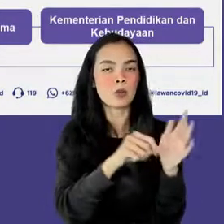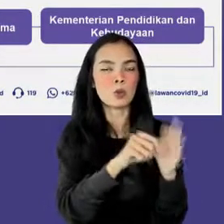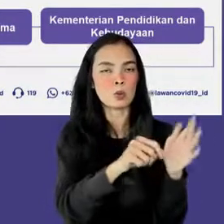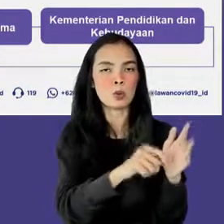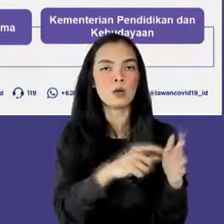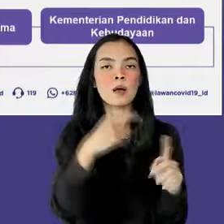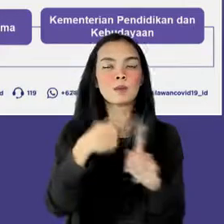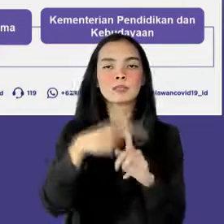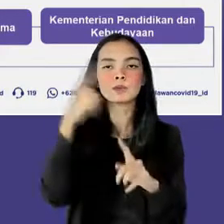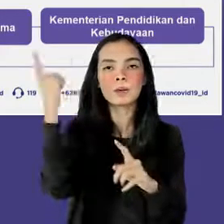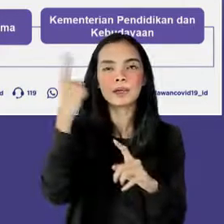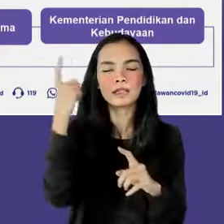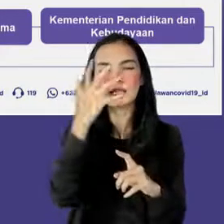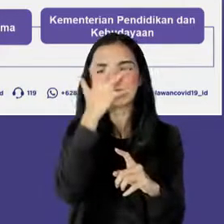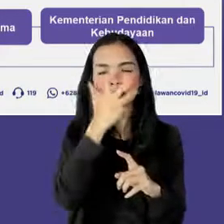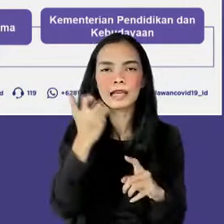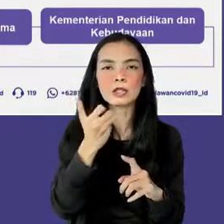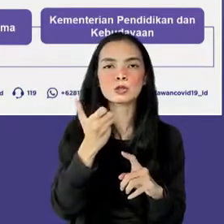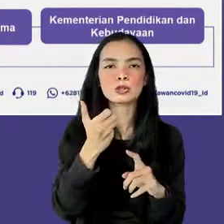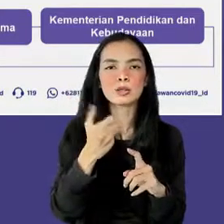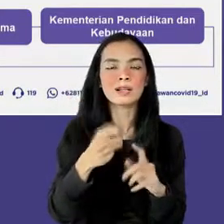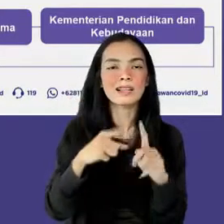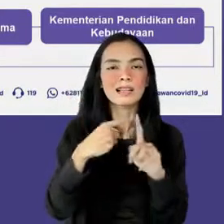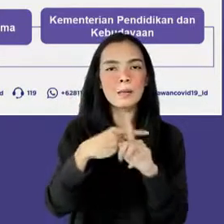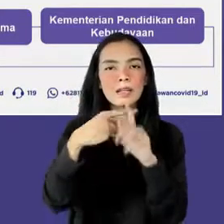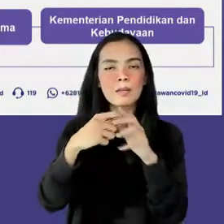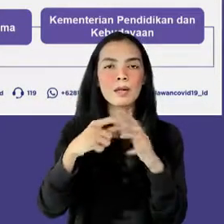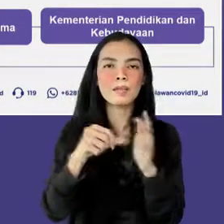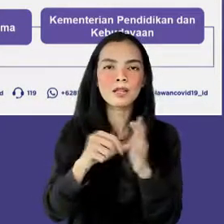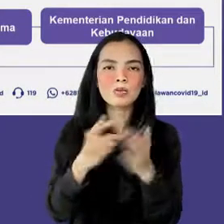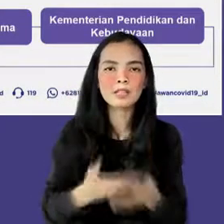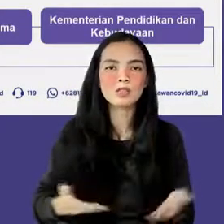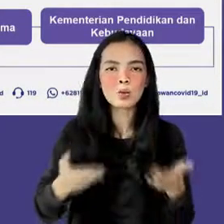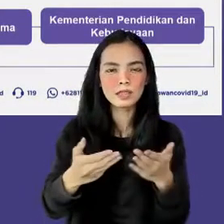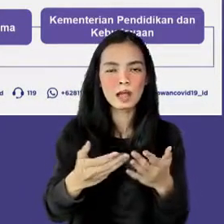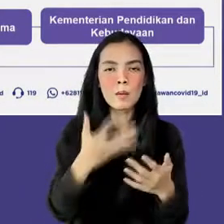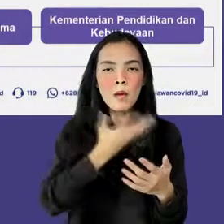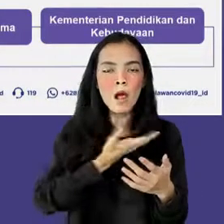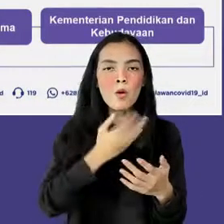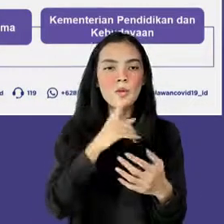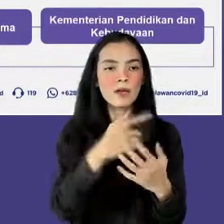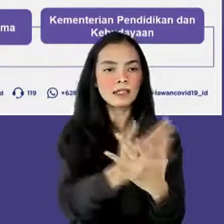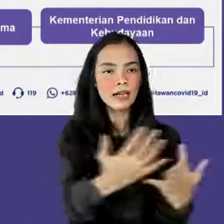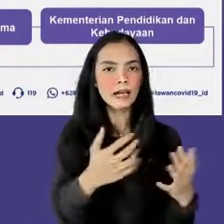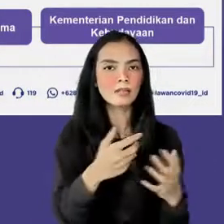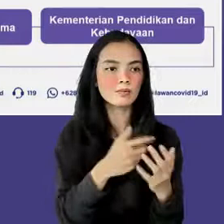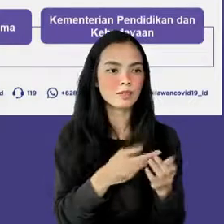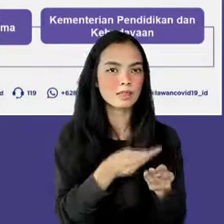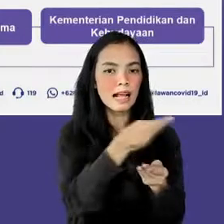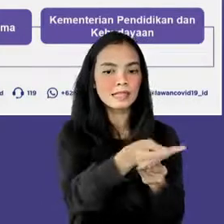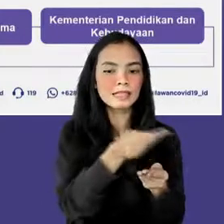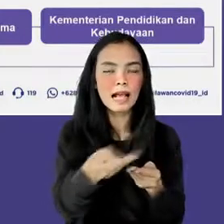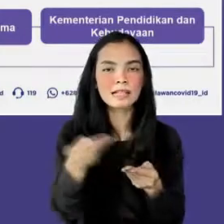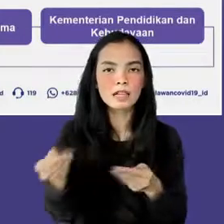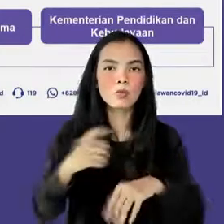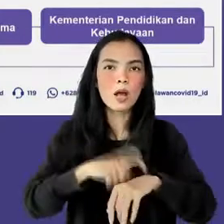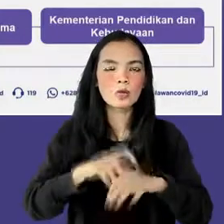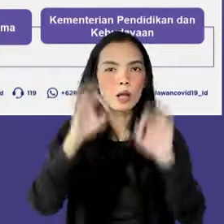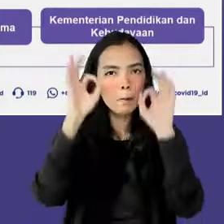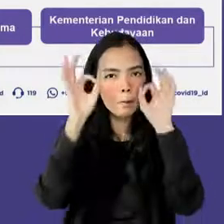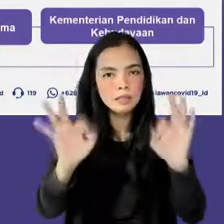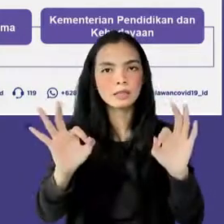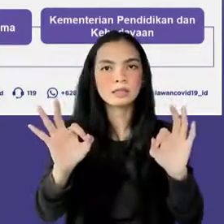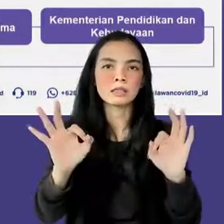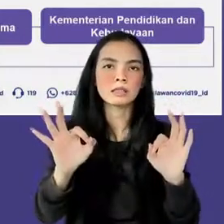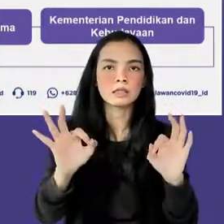serta sangat serius dalam mendistribusikan sampai ke tangan masyarakat dengan tepat waktu berbagai kekurangan implementasi